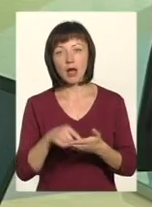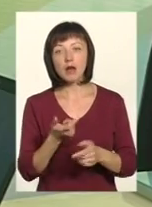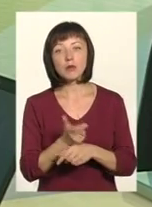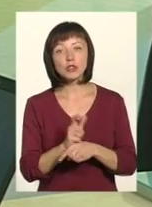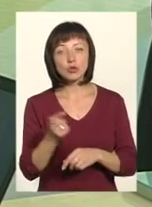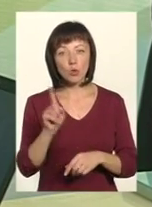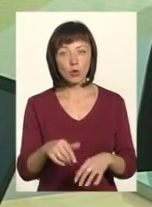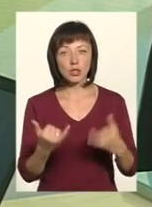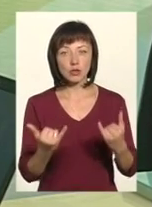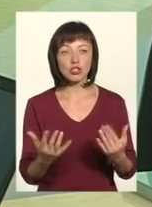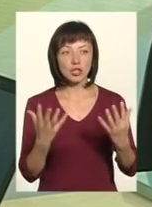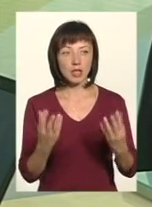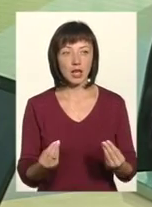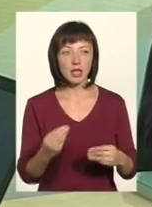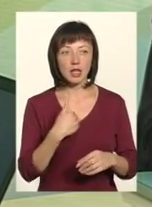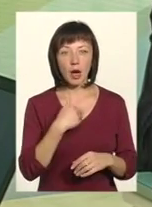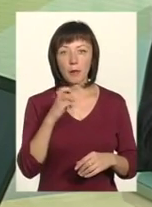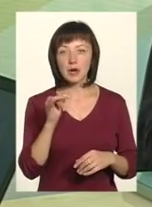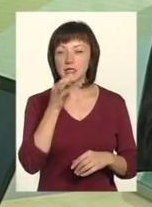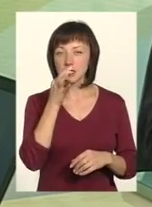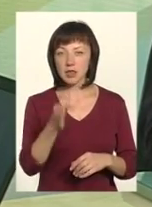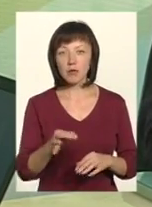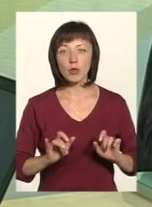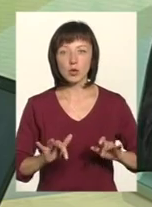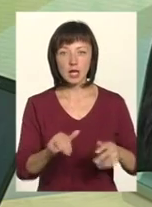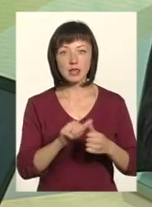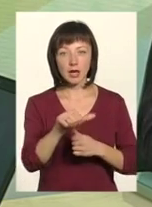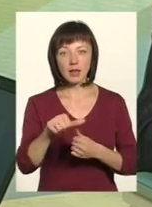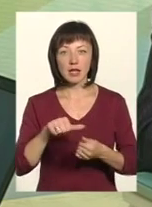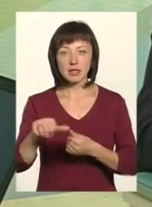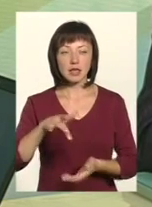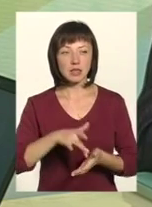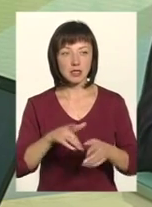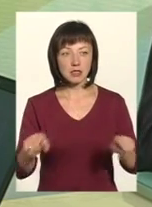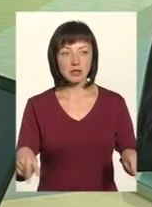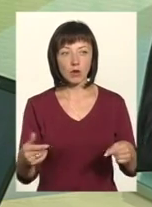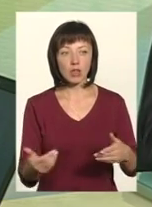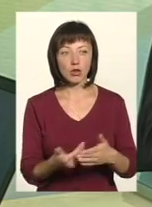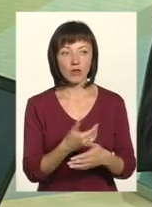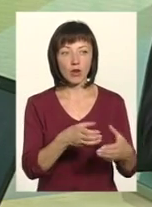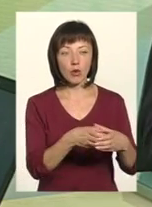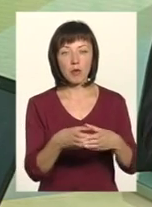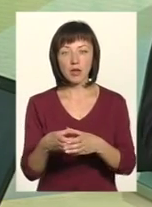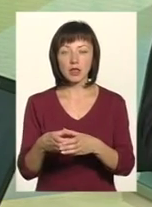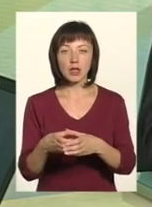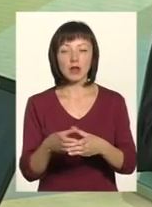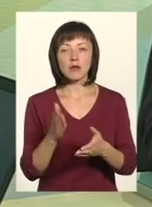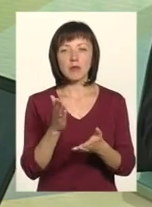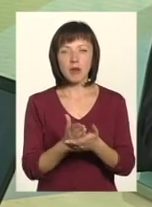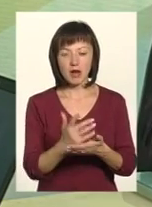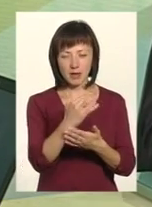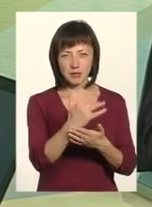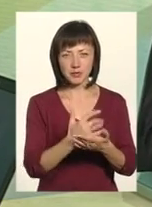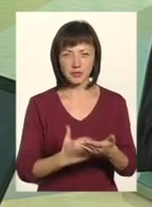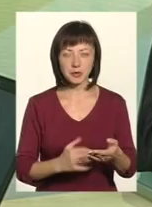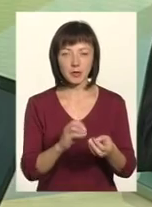на сьогоднішній день, я б сказав би, що процес децентралізації і процес створення нових громад, він супроводжується з цілою низкою